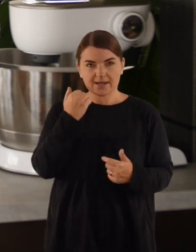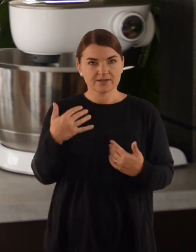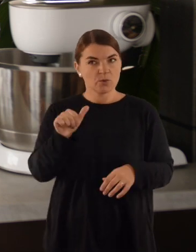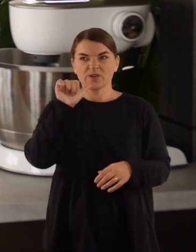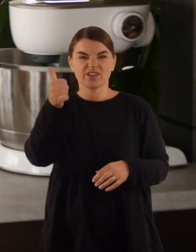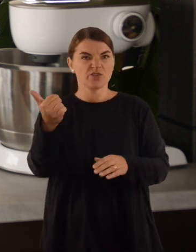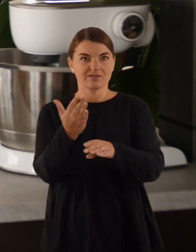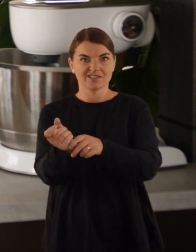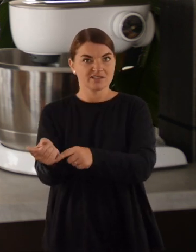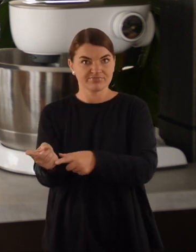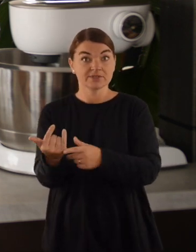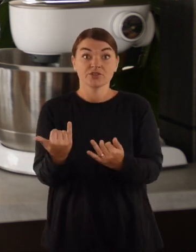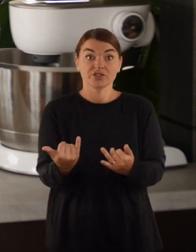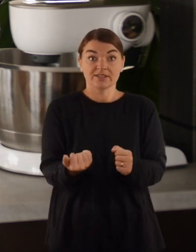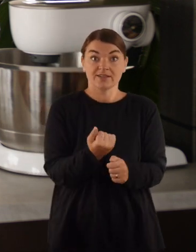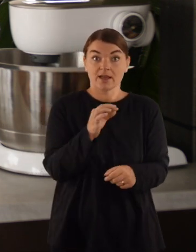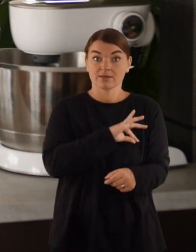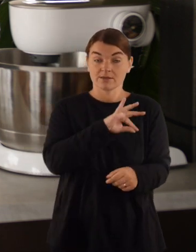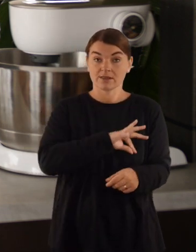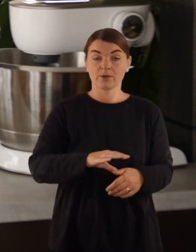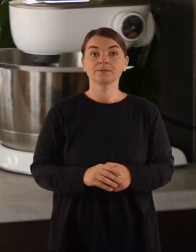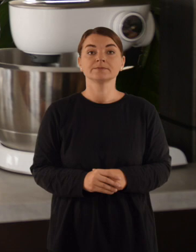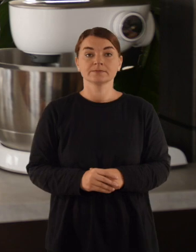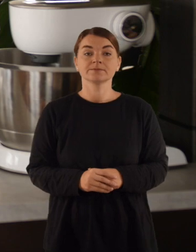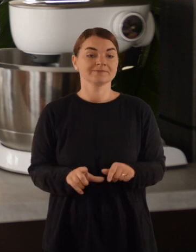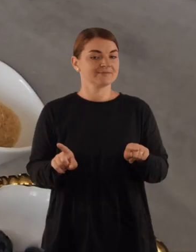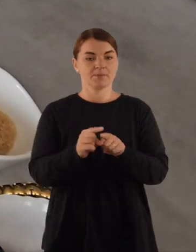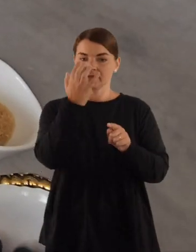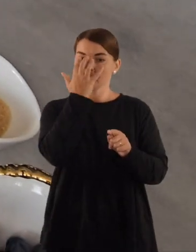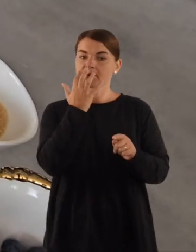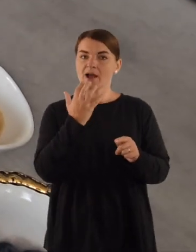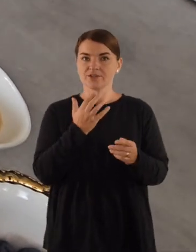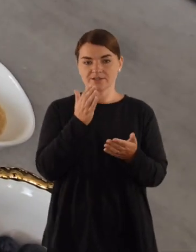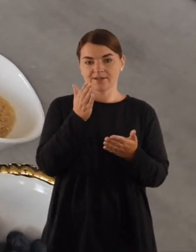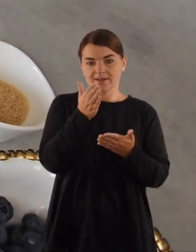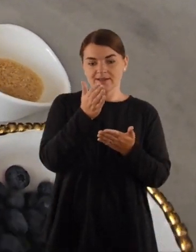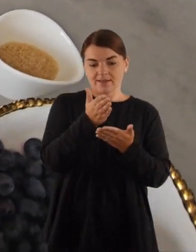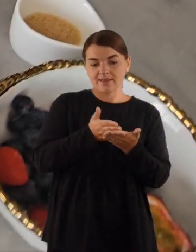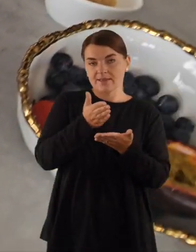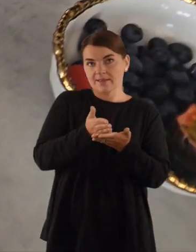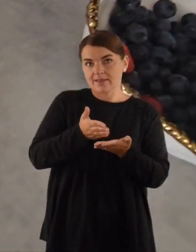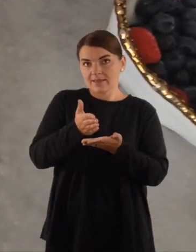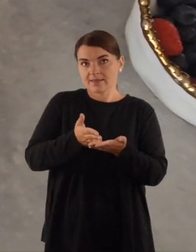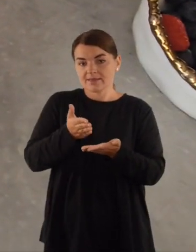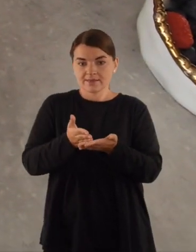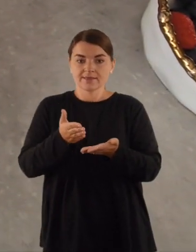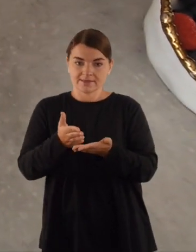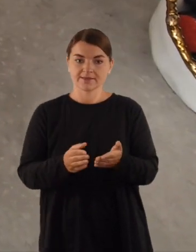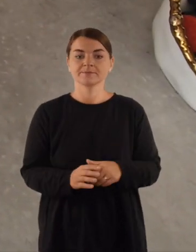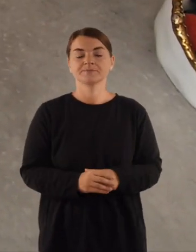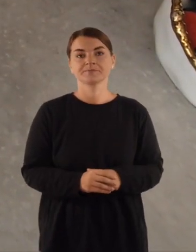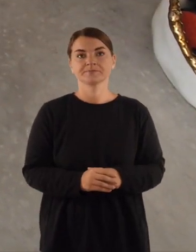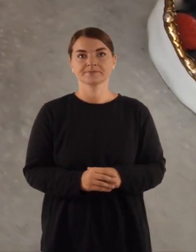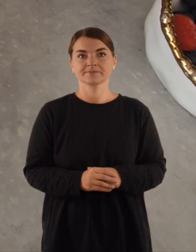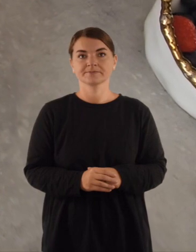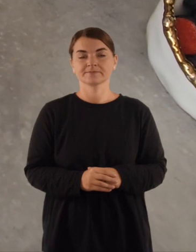rytojus tik tai išgyventų. Tai jas irgi kuo paikiausiai sunaudoju, supjaustu,